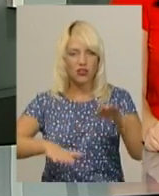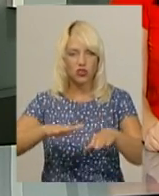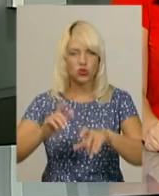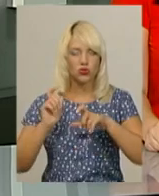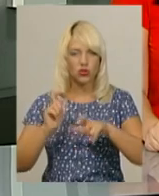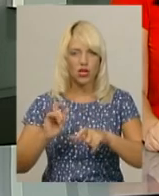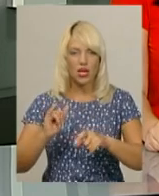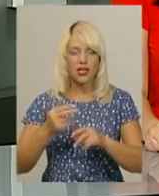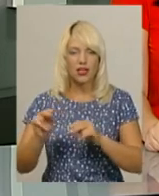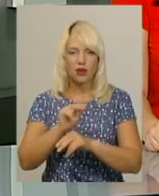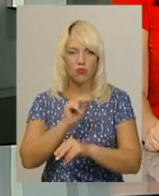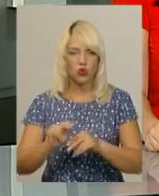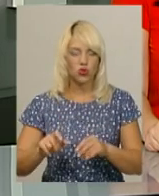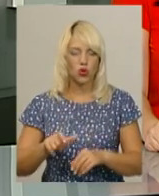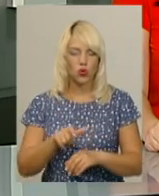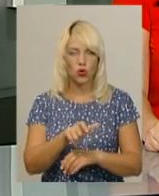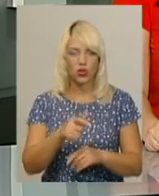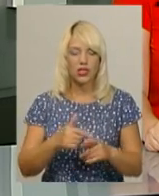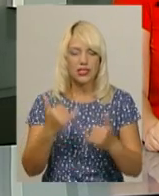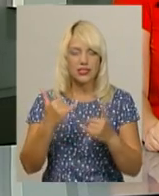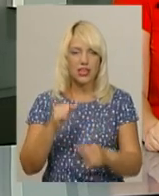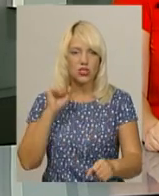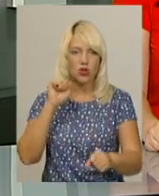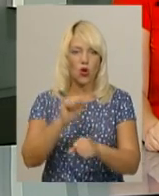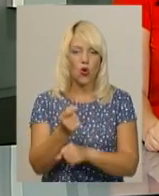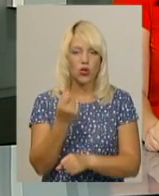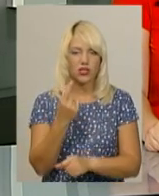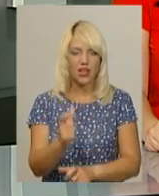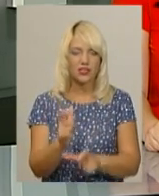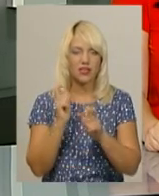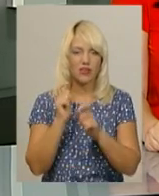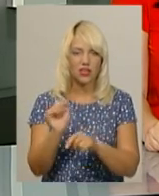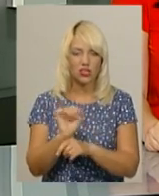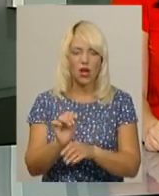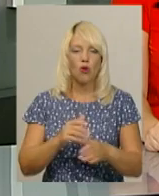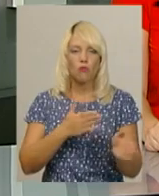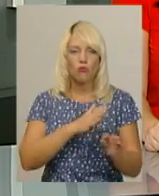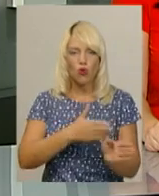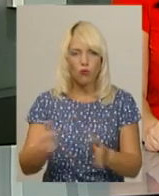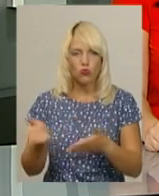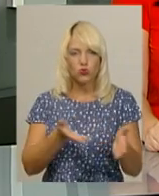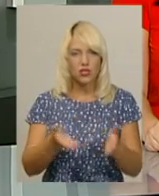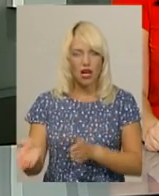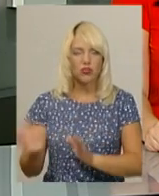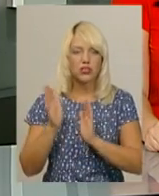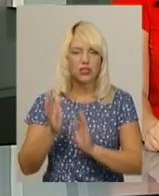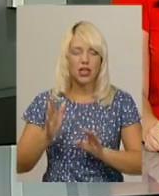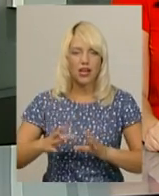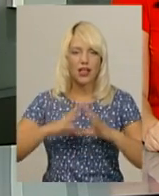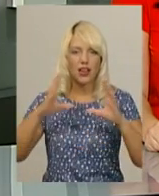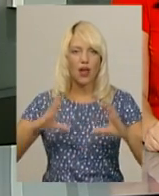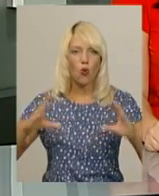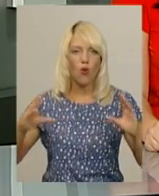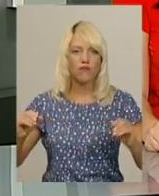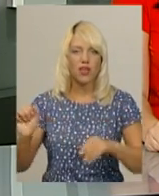дороги. Наразі протестувальники зупинили 11 вантажних авто. Пропускають тільки легкові автомобілі. У селі Стрихівці працює наш